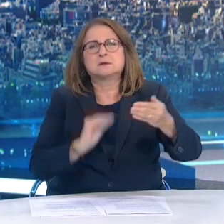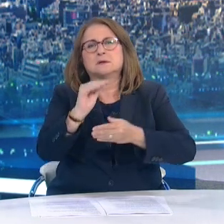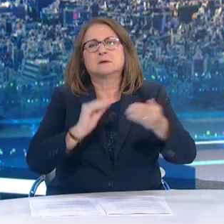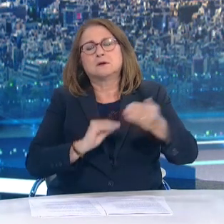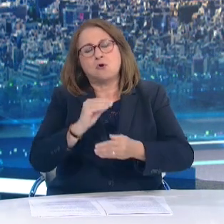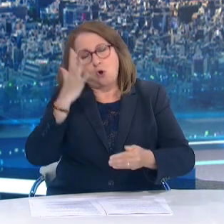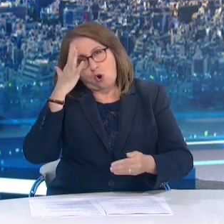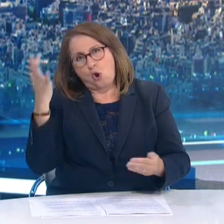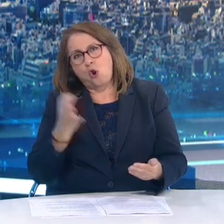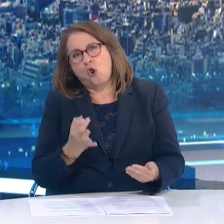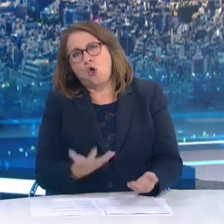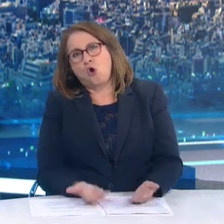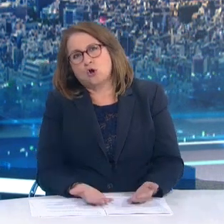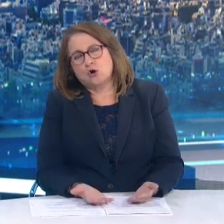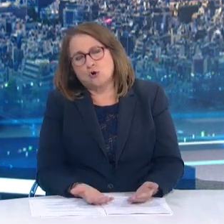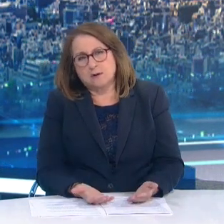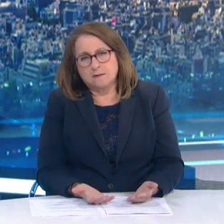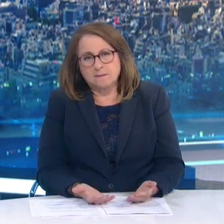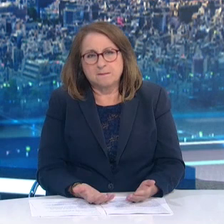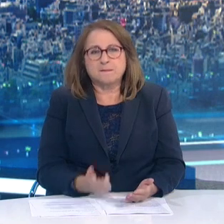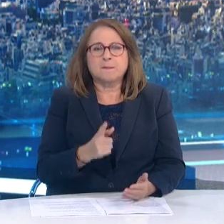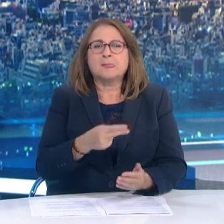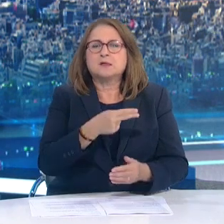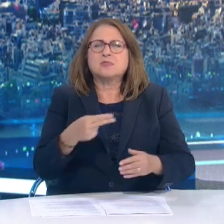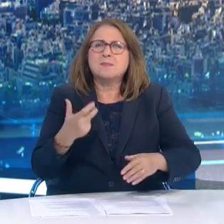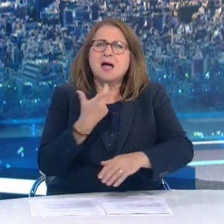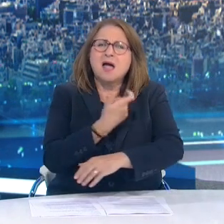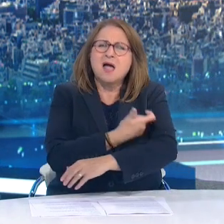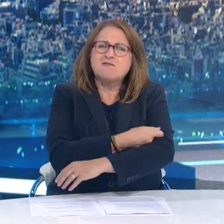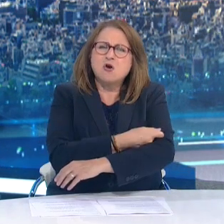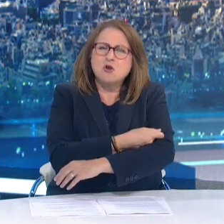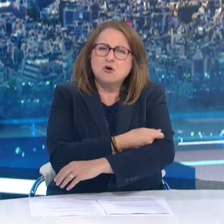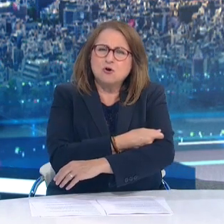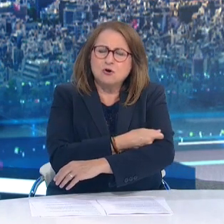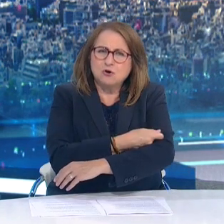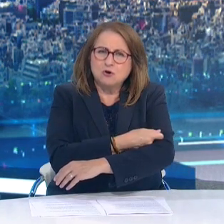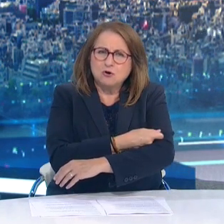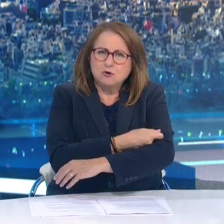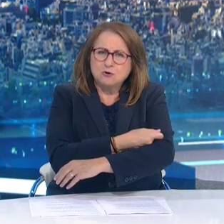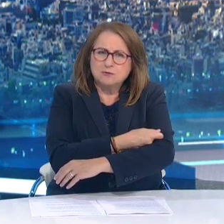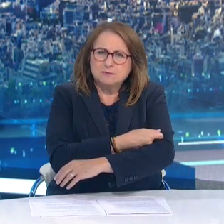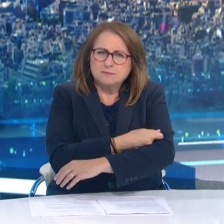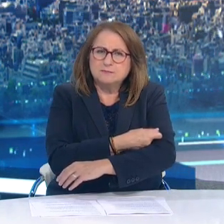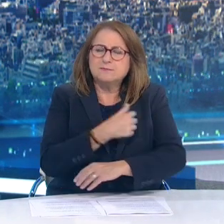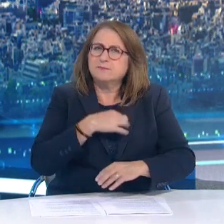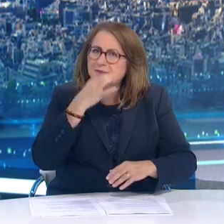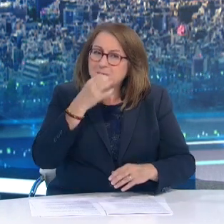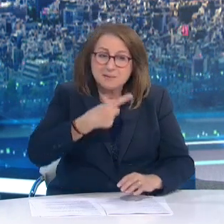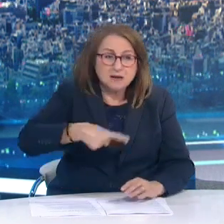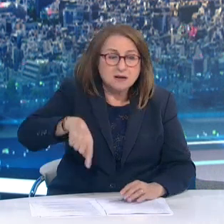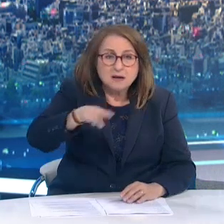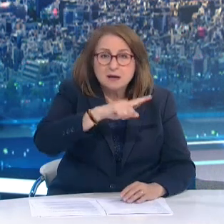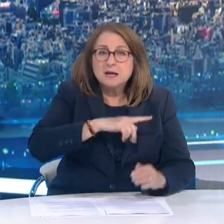εμβολιασμό Έχουμε πει ότι το ιατρικό προσωπικό